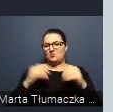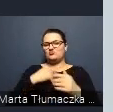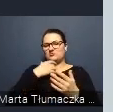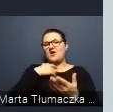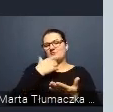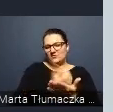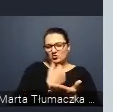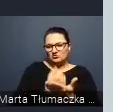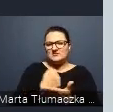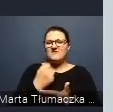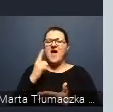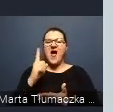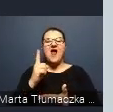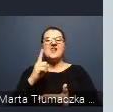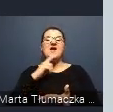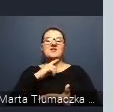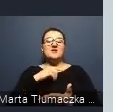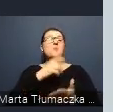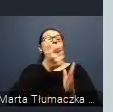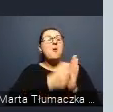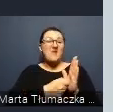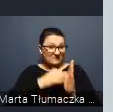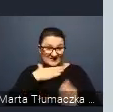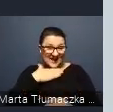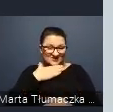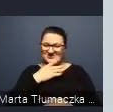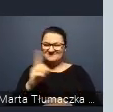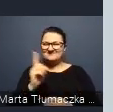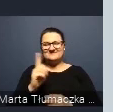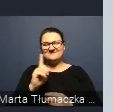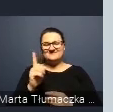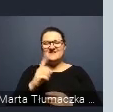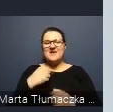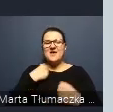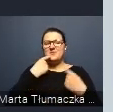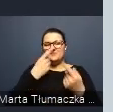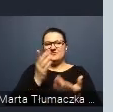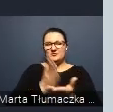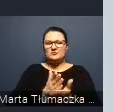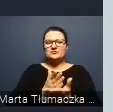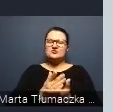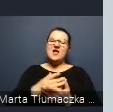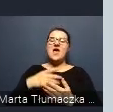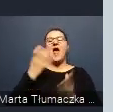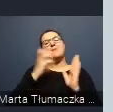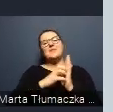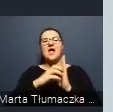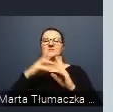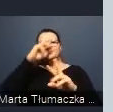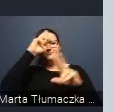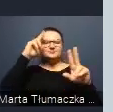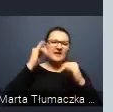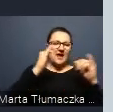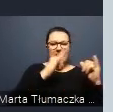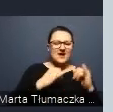Ale żeby je stosować, to nie wystarczy je pobrać, bo tak jak powiedziałam, że umiejętność obsługi samej aplikacji nie wystarcza.